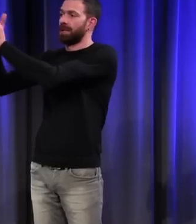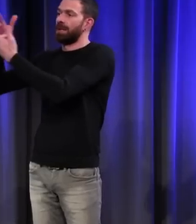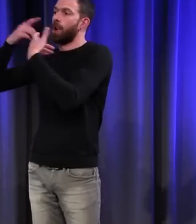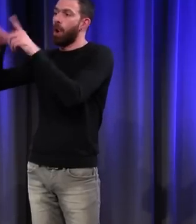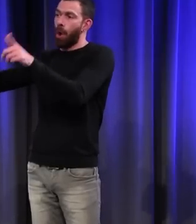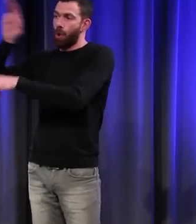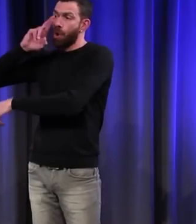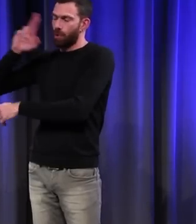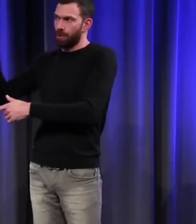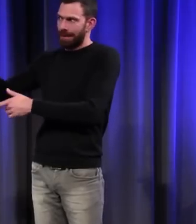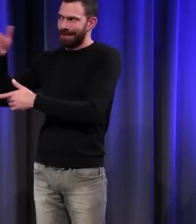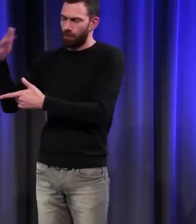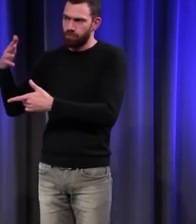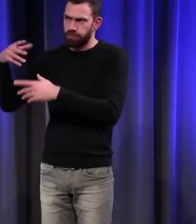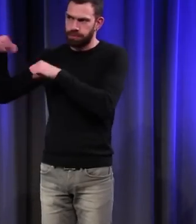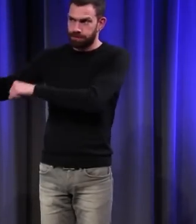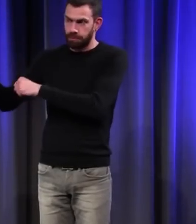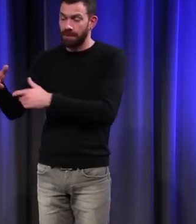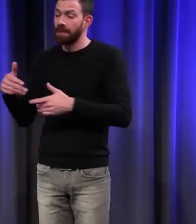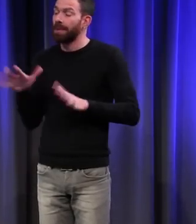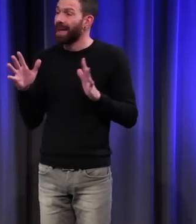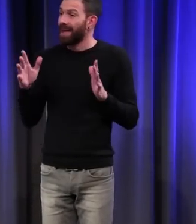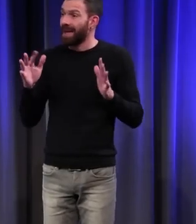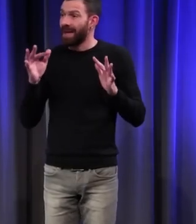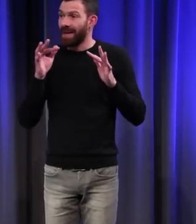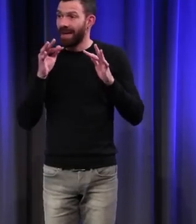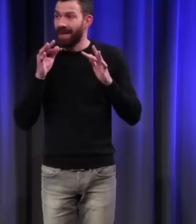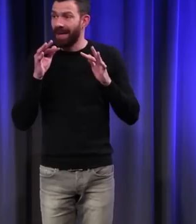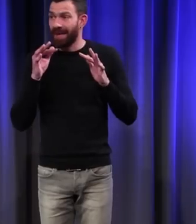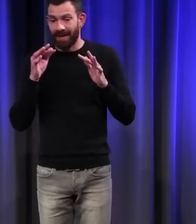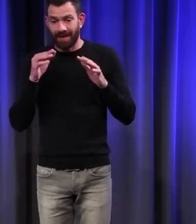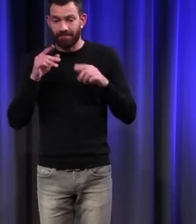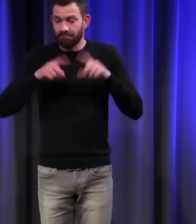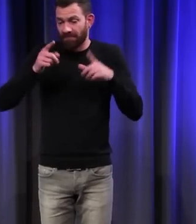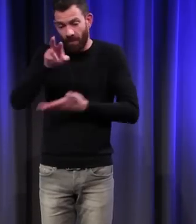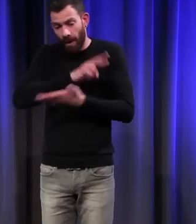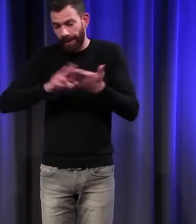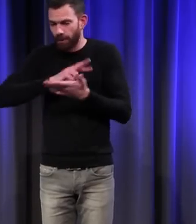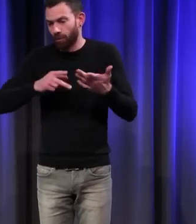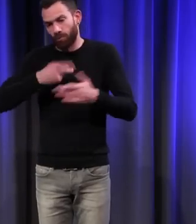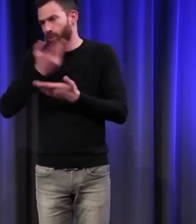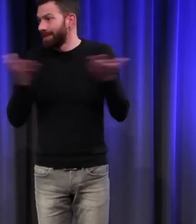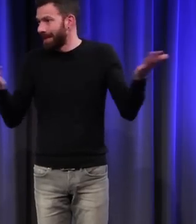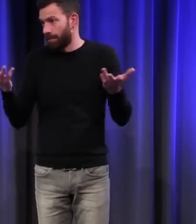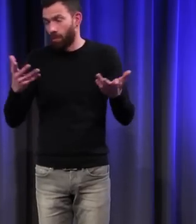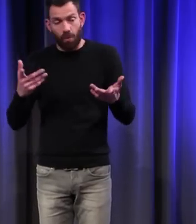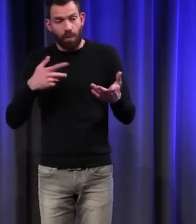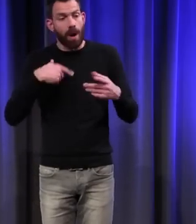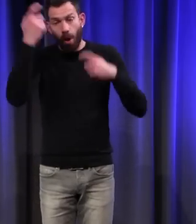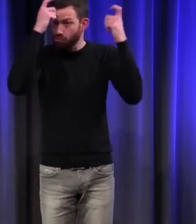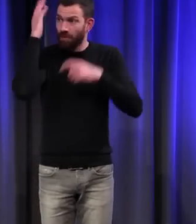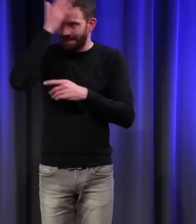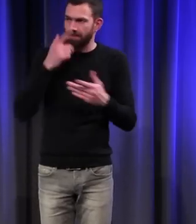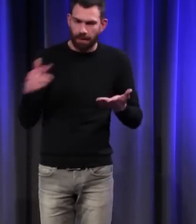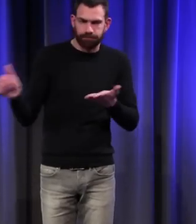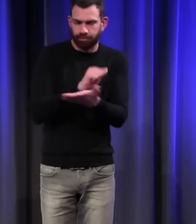la lutte physique pour tuer des ours est plus efficace dans certaines régions que dans d'autres. Ça a une conséquence sur